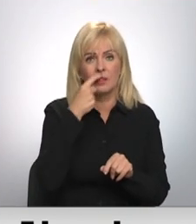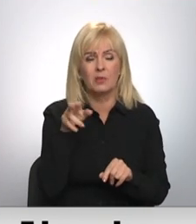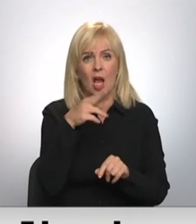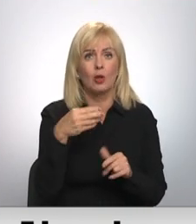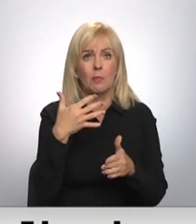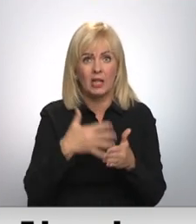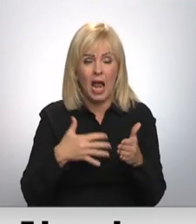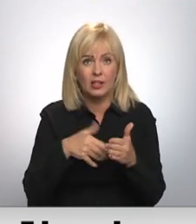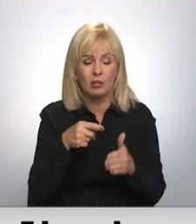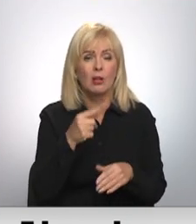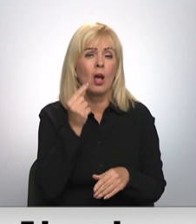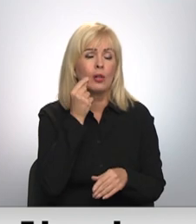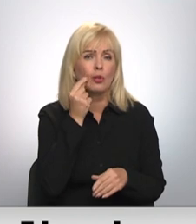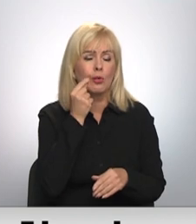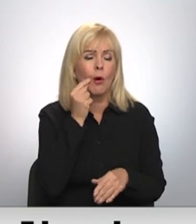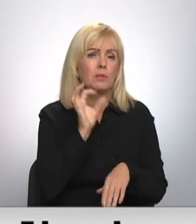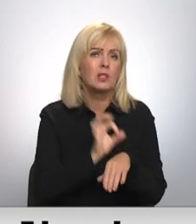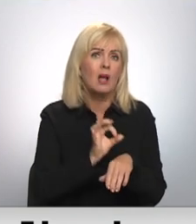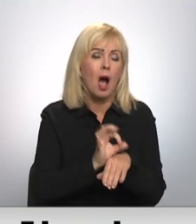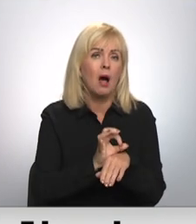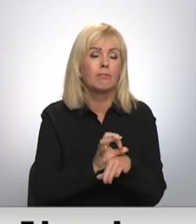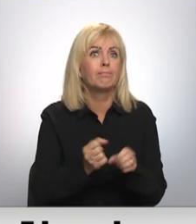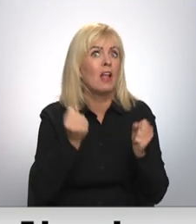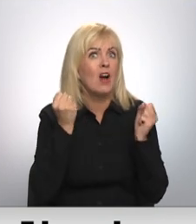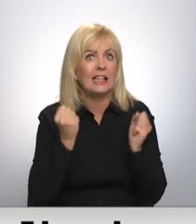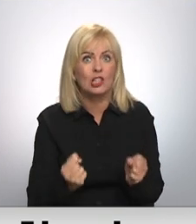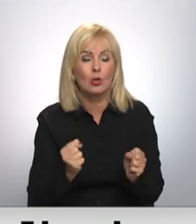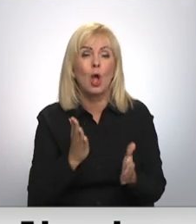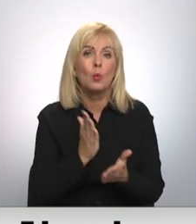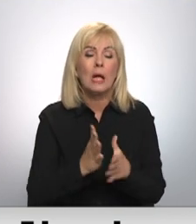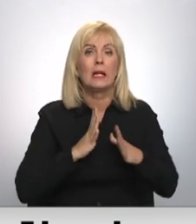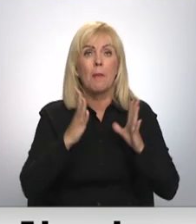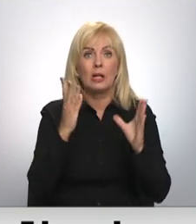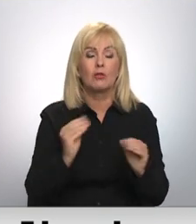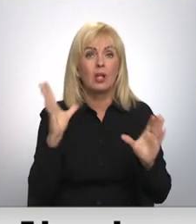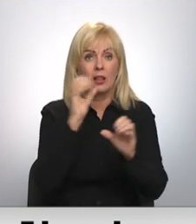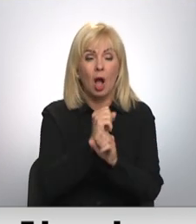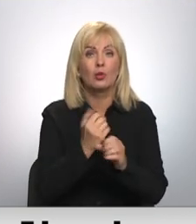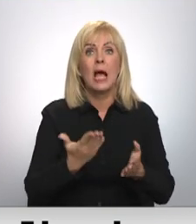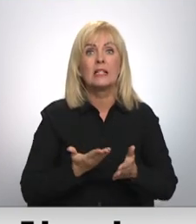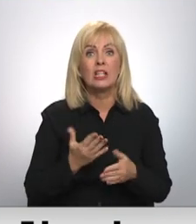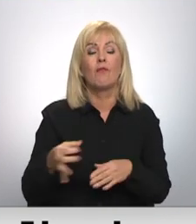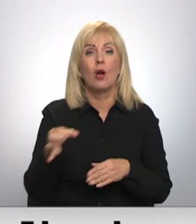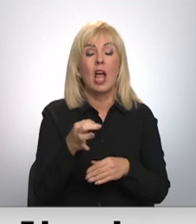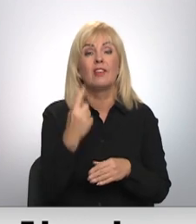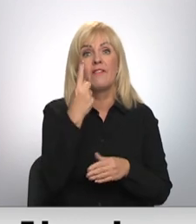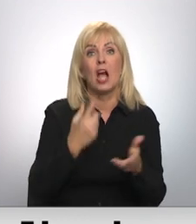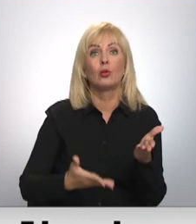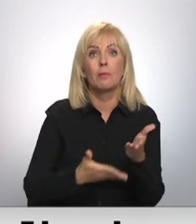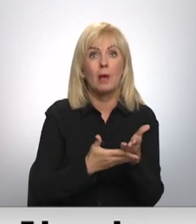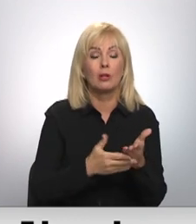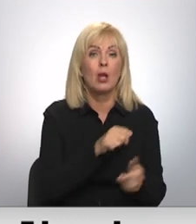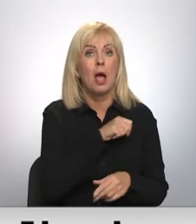Sāpes zobas tā, ka jārāpo pa sienām un, ja tas noteikti brīvdienā vai naktī, bet dzīvo reģionā. Vienīgā palīdzība –